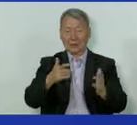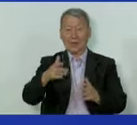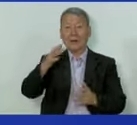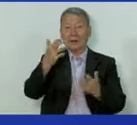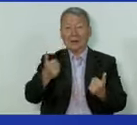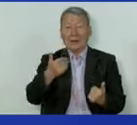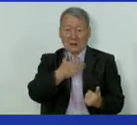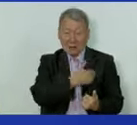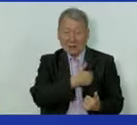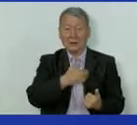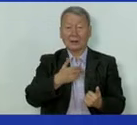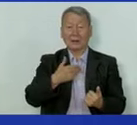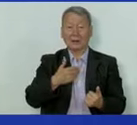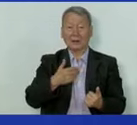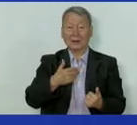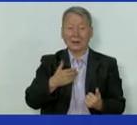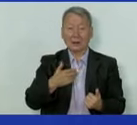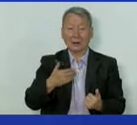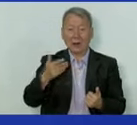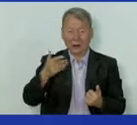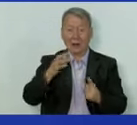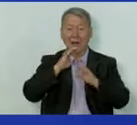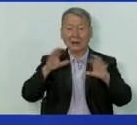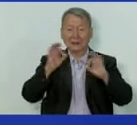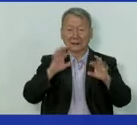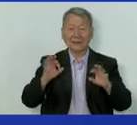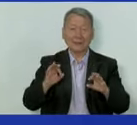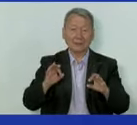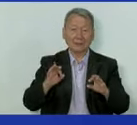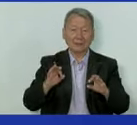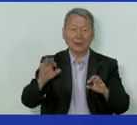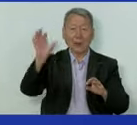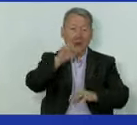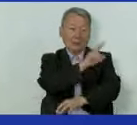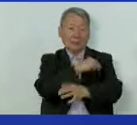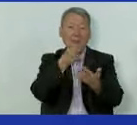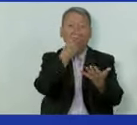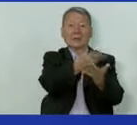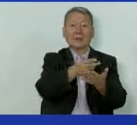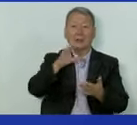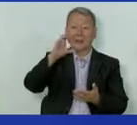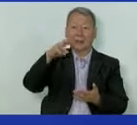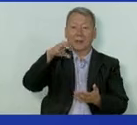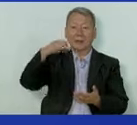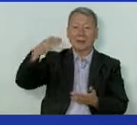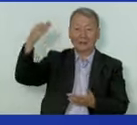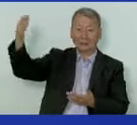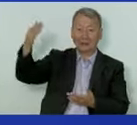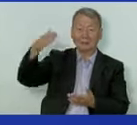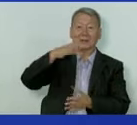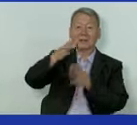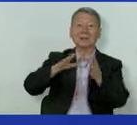Конечно, я хотел бы остановиться именно на госпитализационный пункт Семетеи, это бывший